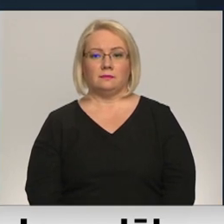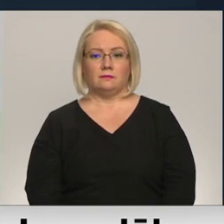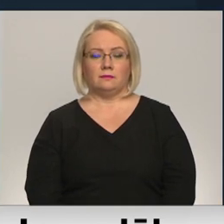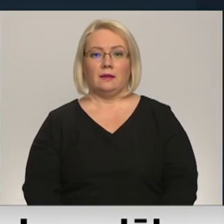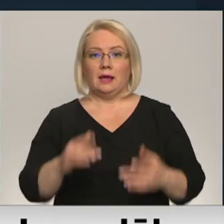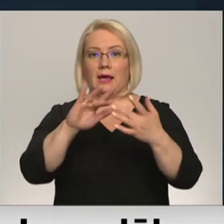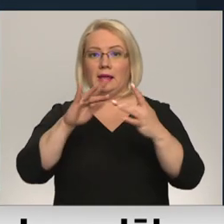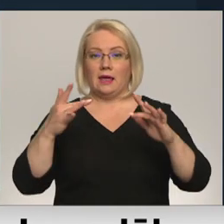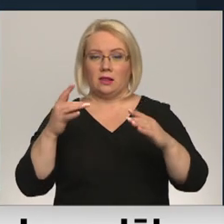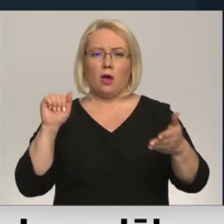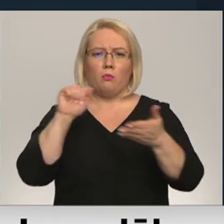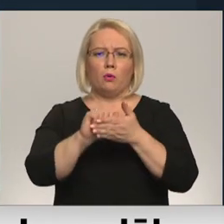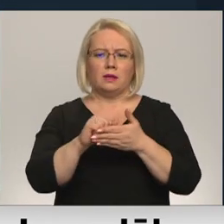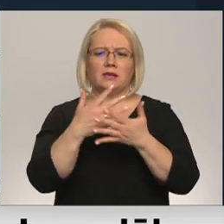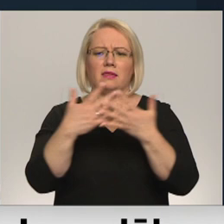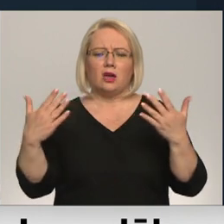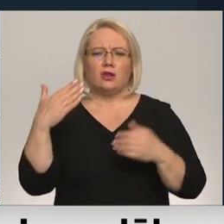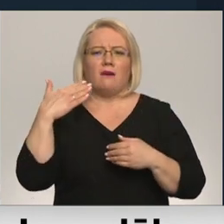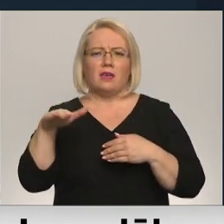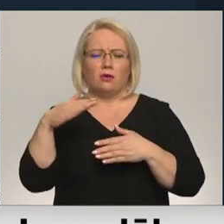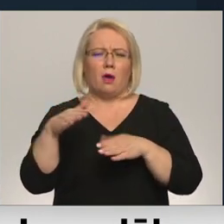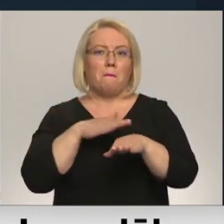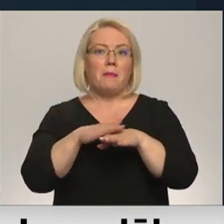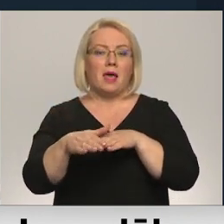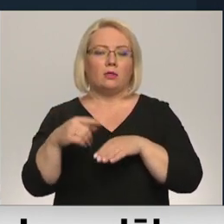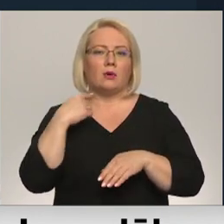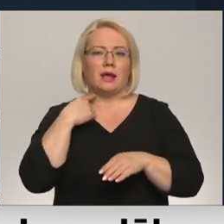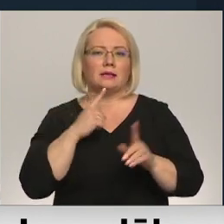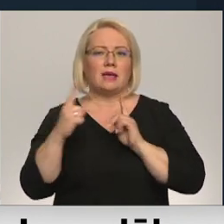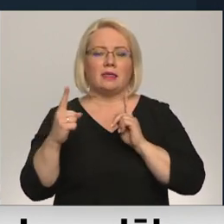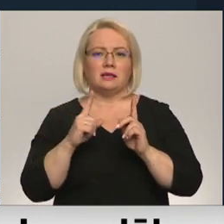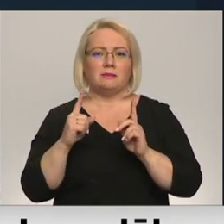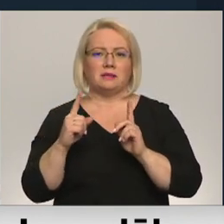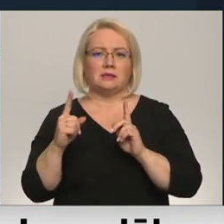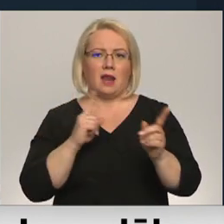Internetā publicēta dažāda video ar pārpildītu Rīgas satiksmes transportu.